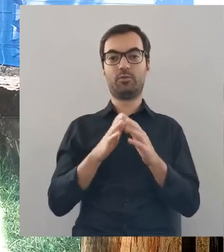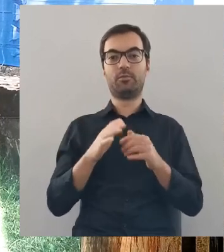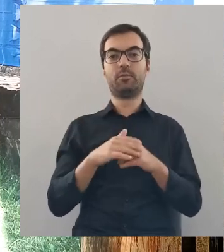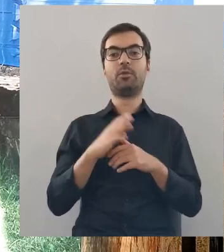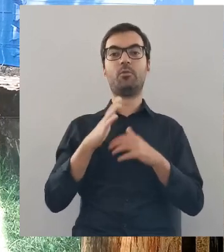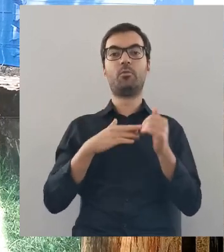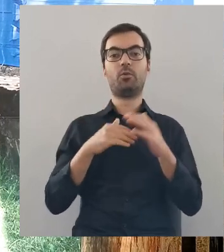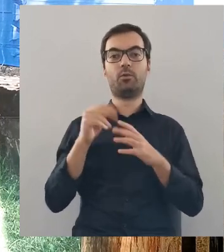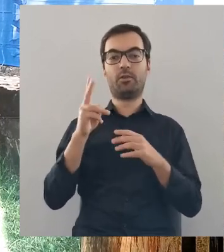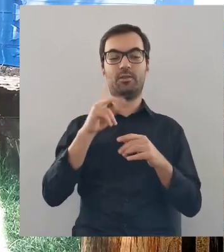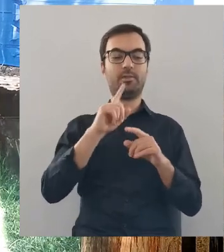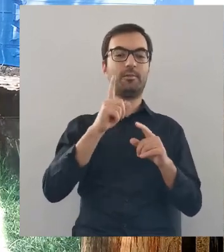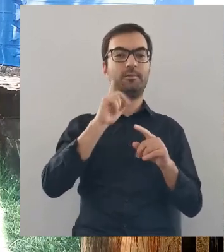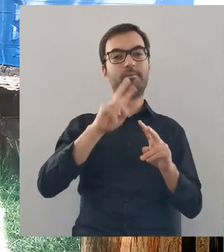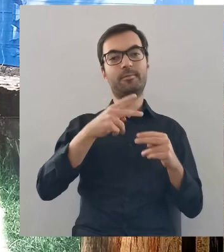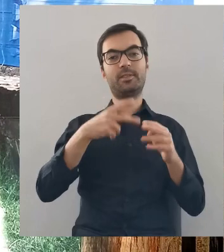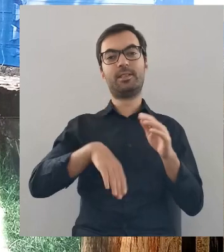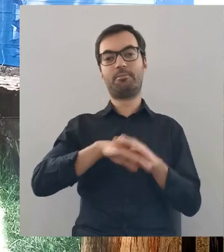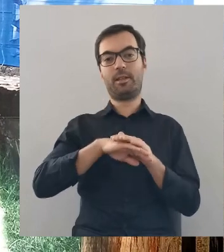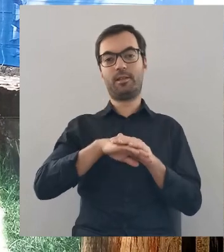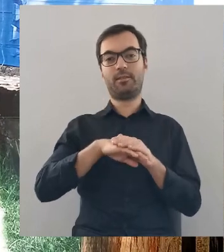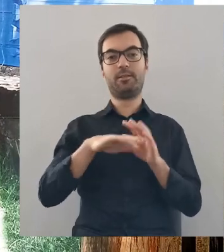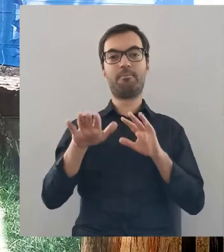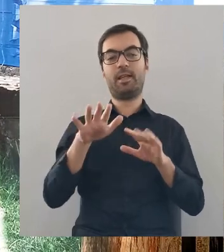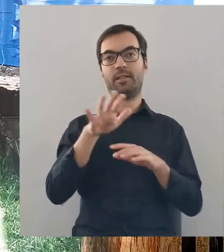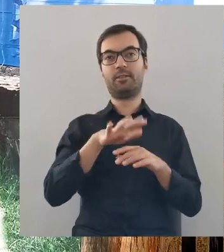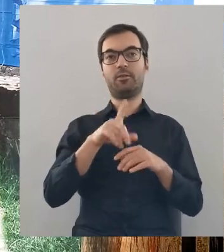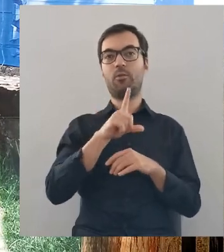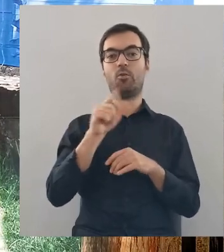który na tym wzgórzu wybudowano. Wybudował go dziedzic